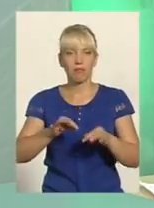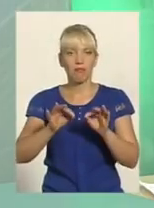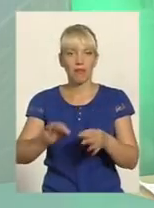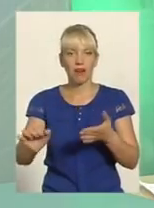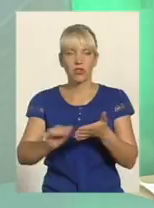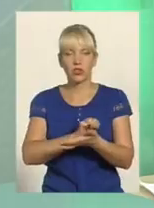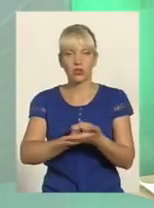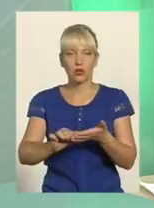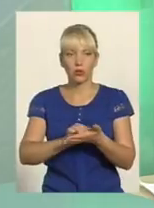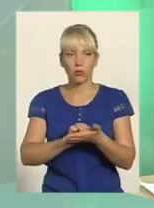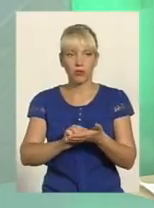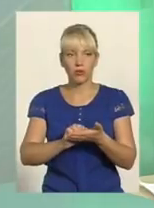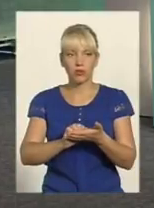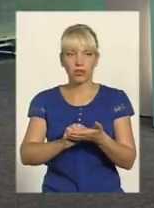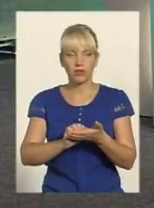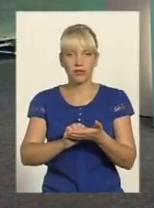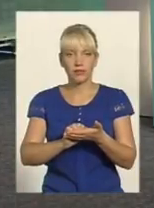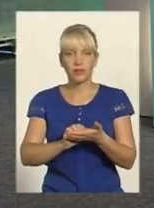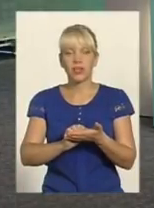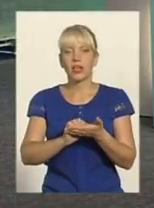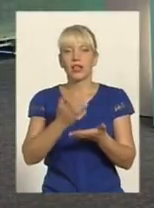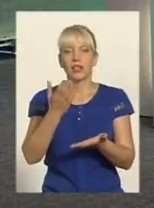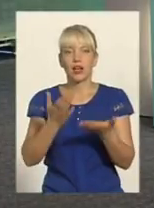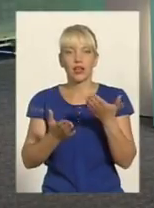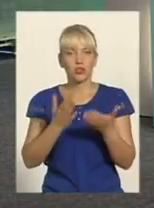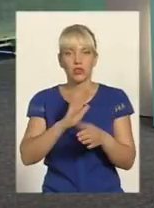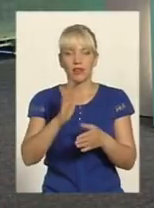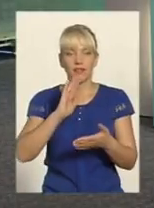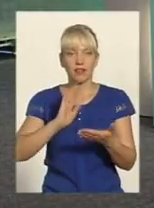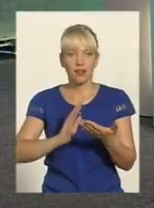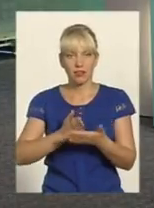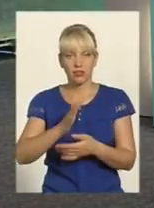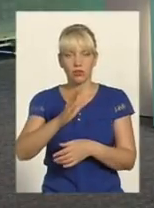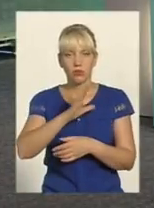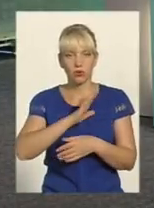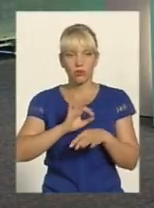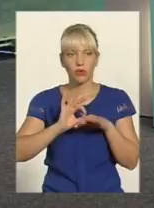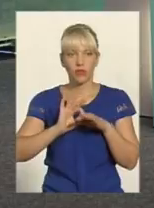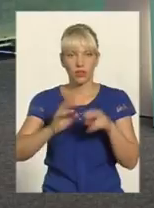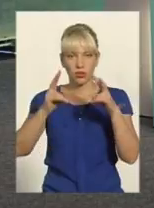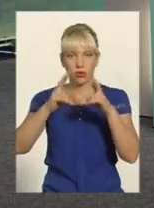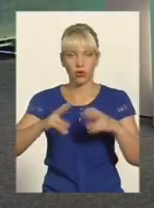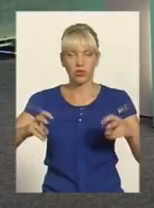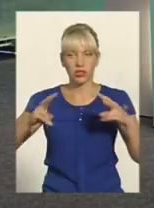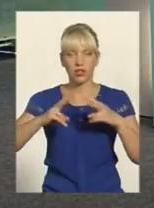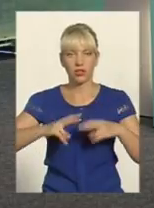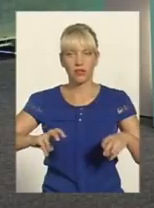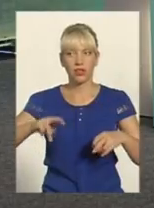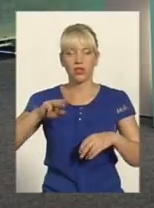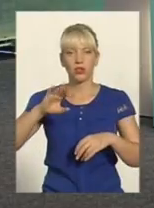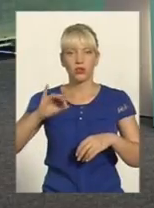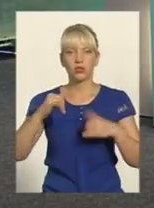інших проявів кримінальних Якщо неякісно було проведено розслідування, то сьогодні